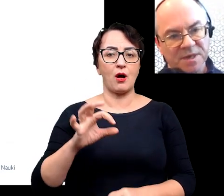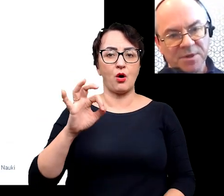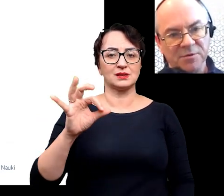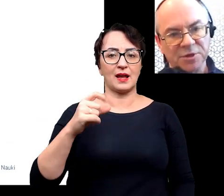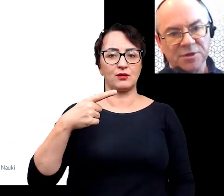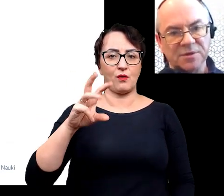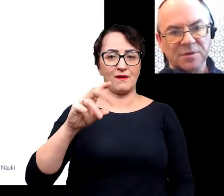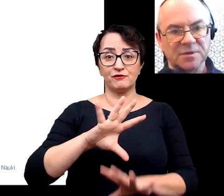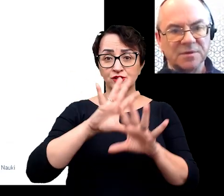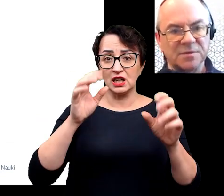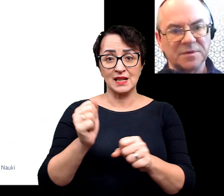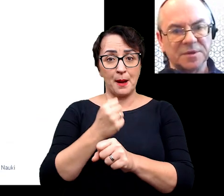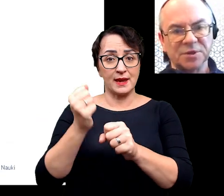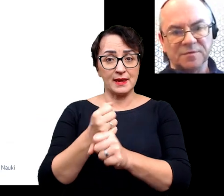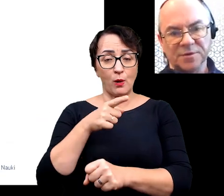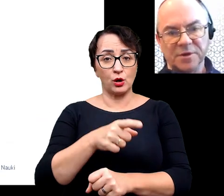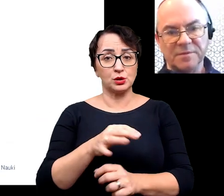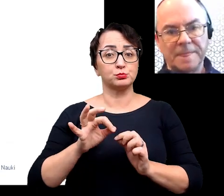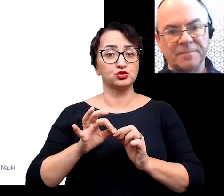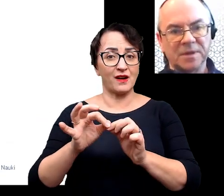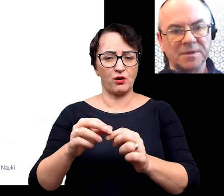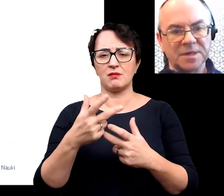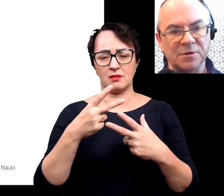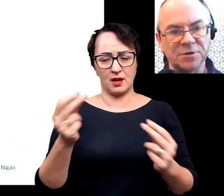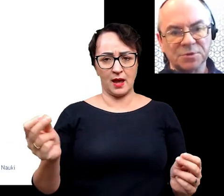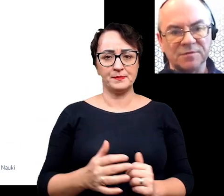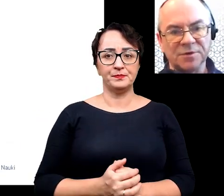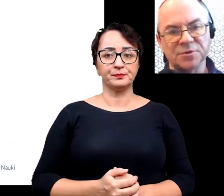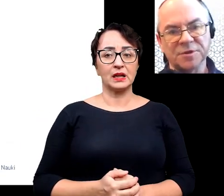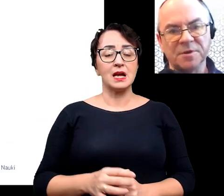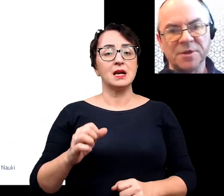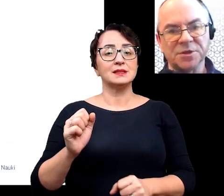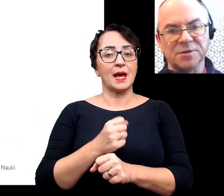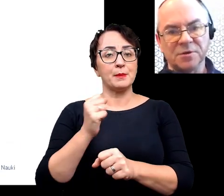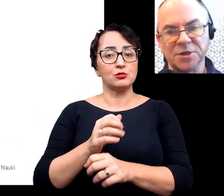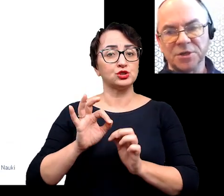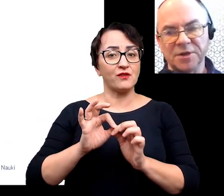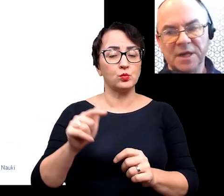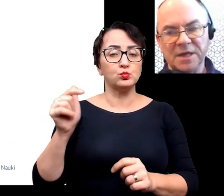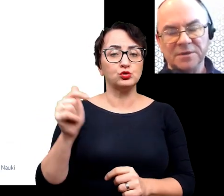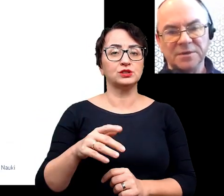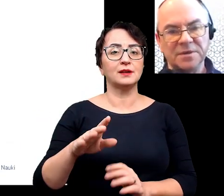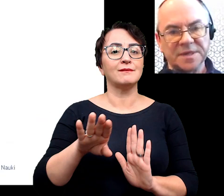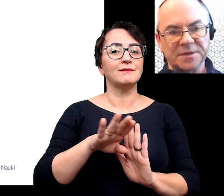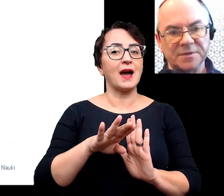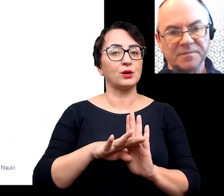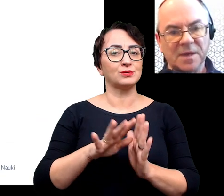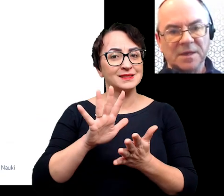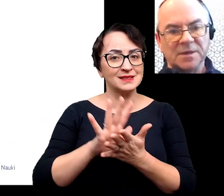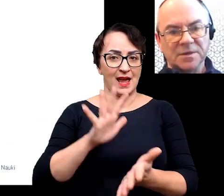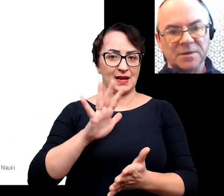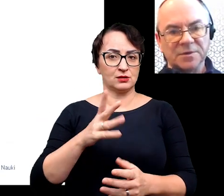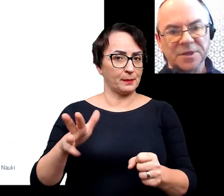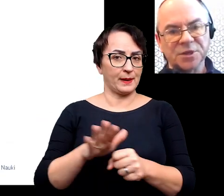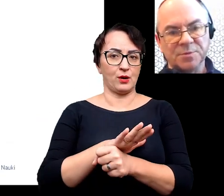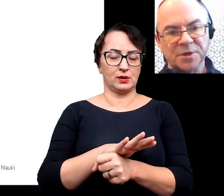Nie wszystkie skamieniałości są przewodnie. Skamieniałości przewodnie muszą spełniać określone cechy.